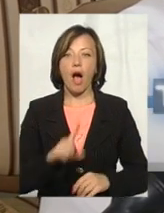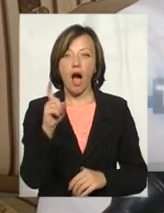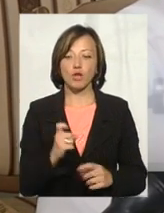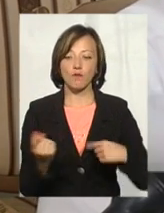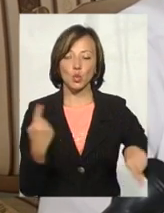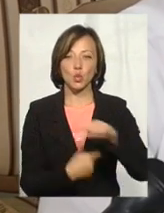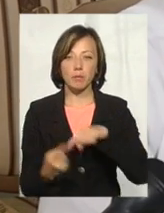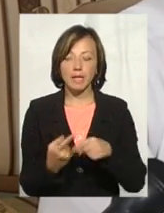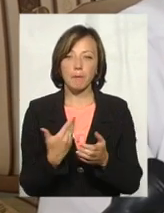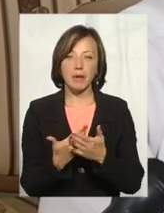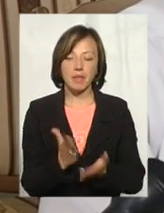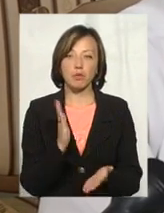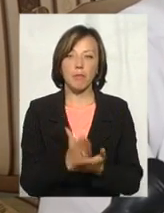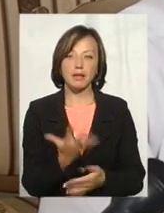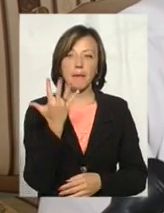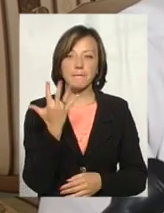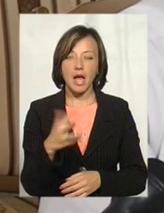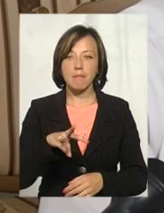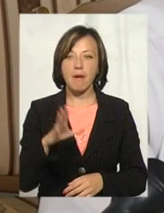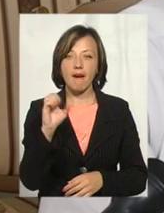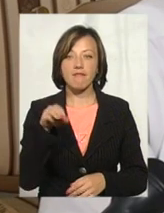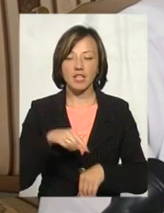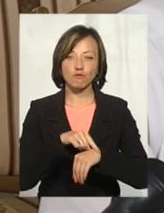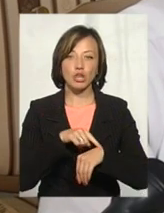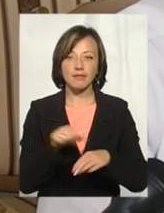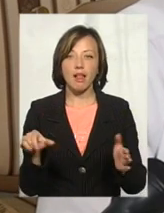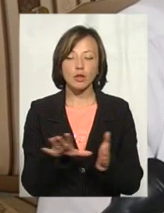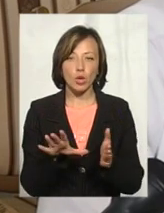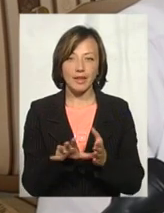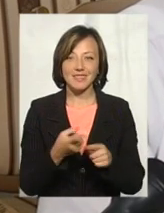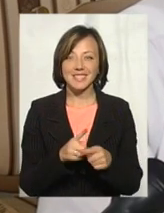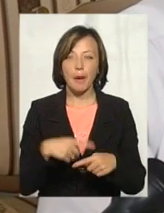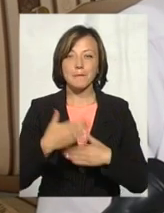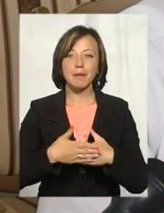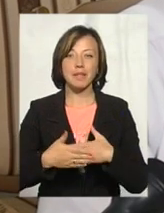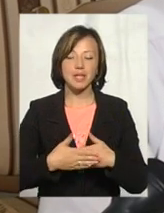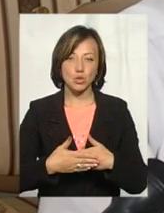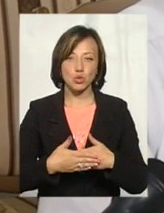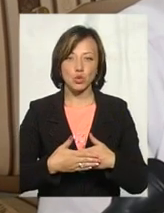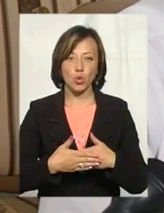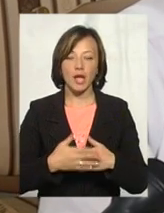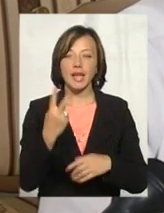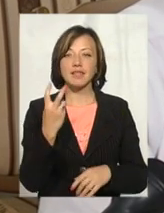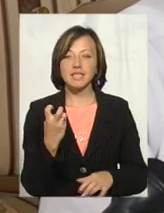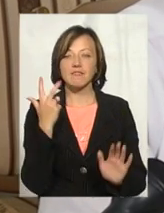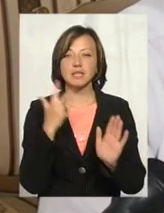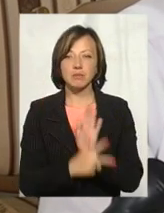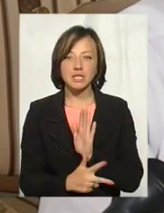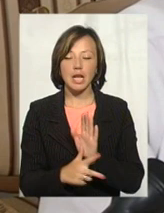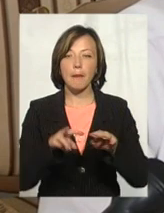турбіни ми приблизно будемо мати 5 мігават в час електроенергії. Це приблизно буде десь 280